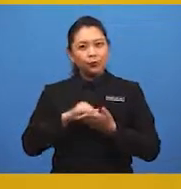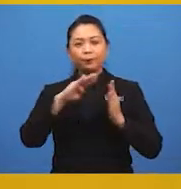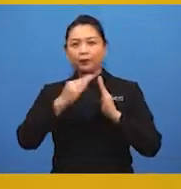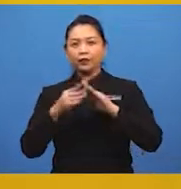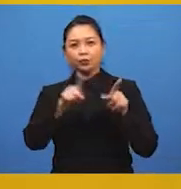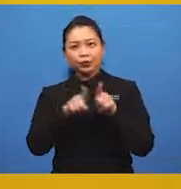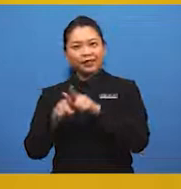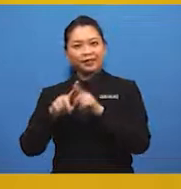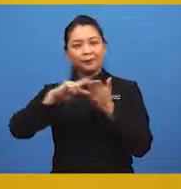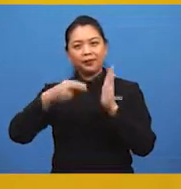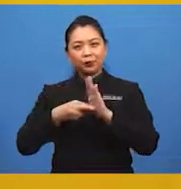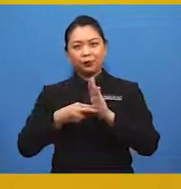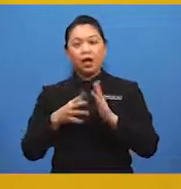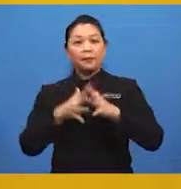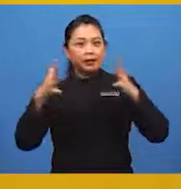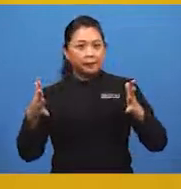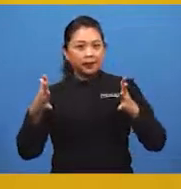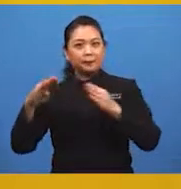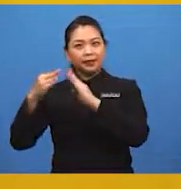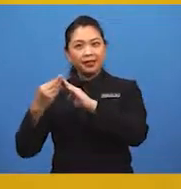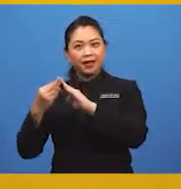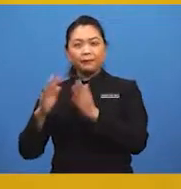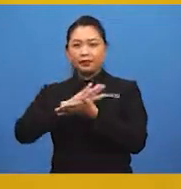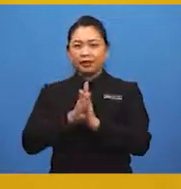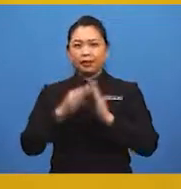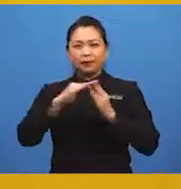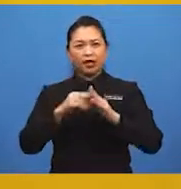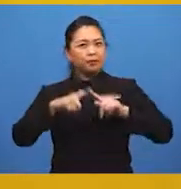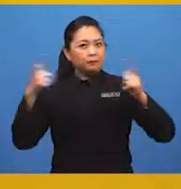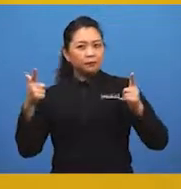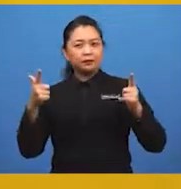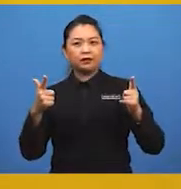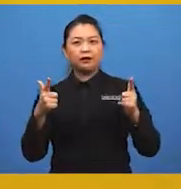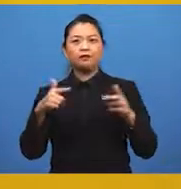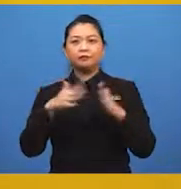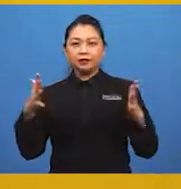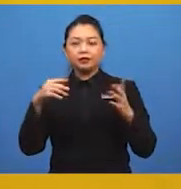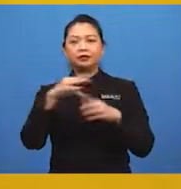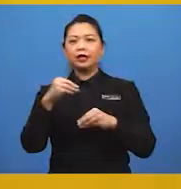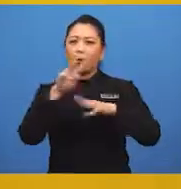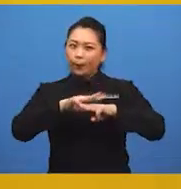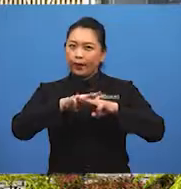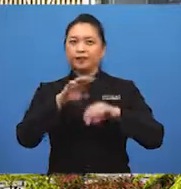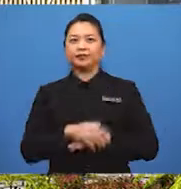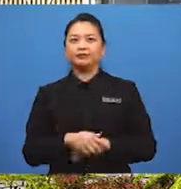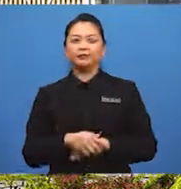pembandaran juga bermaksud perkembangan bandar menjadi bandar lebih besar dan kompleks.